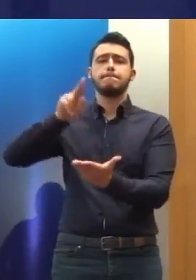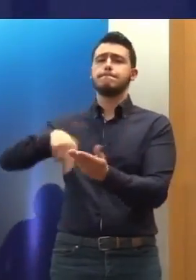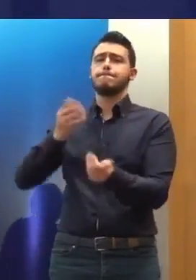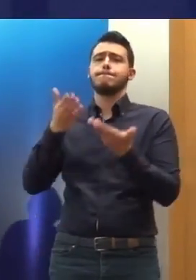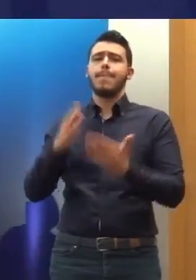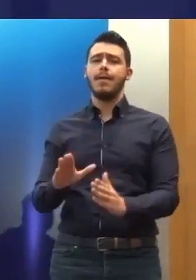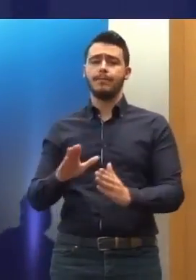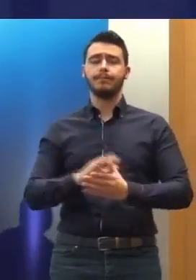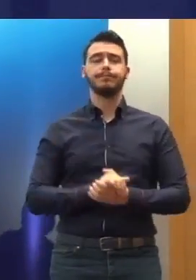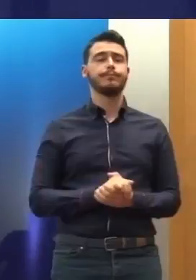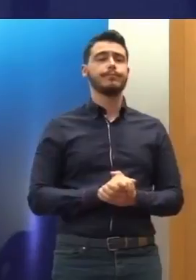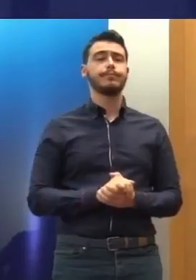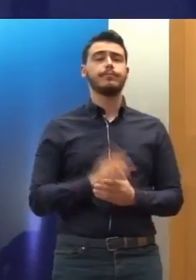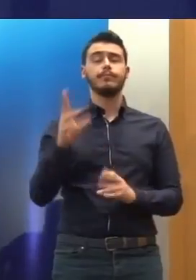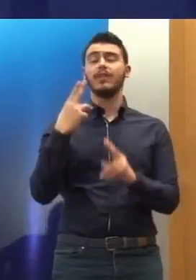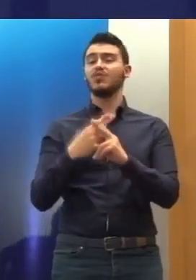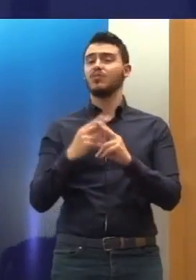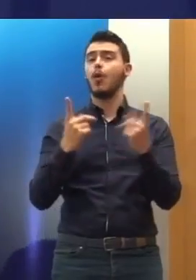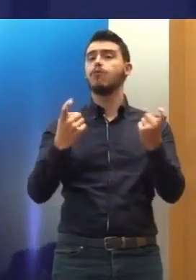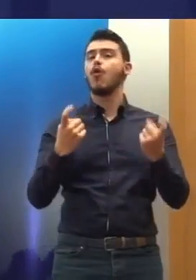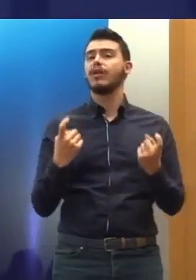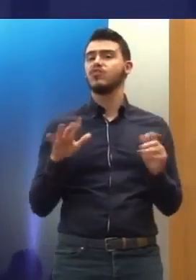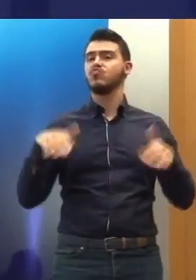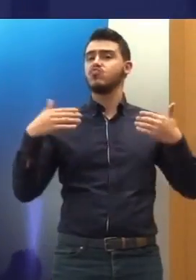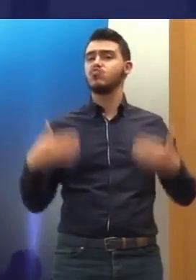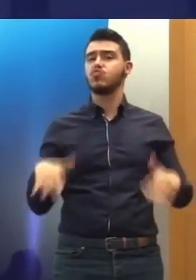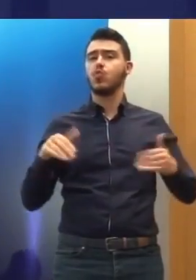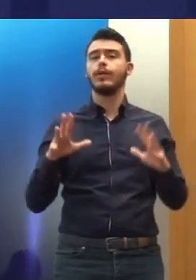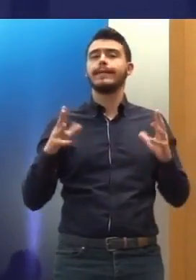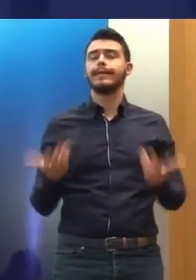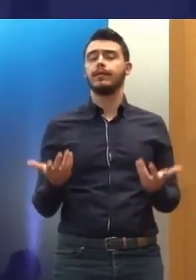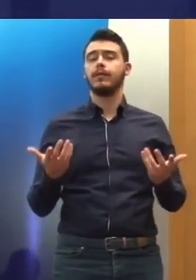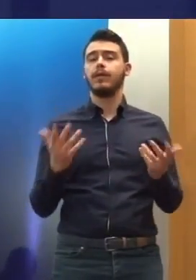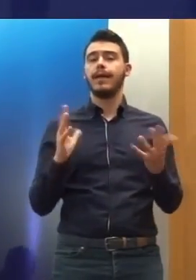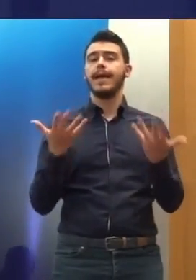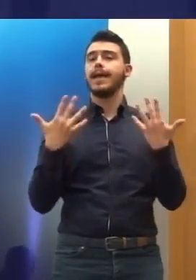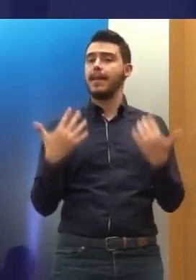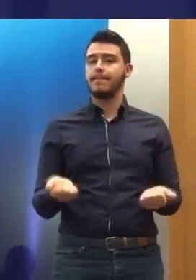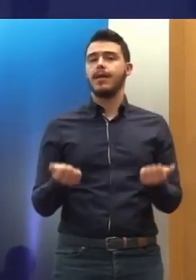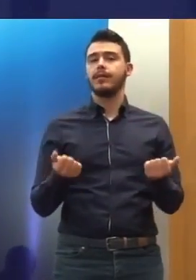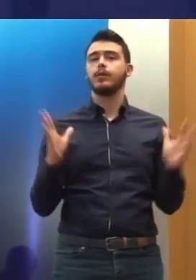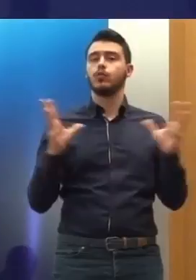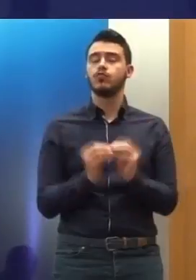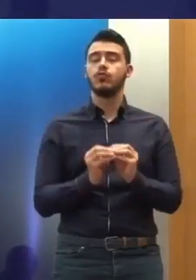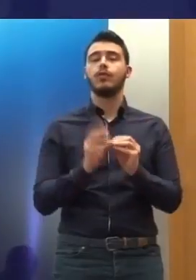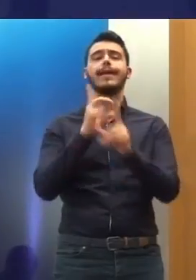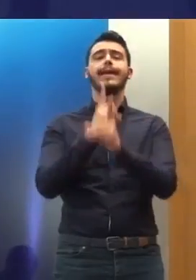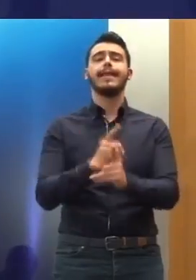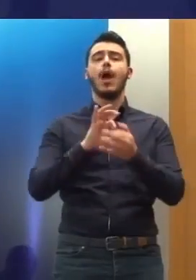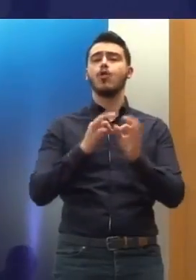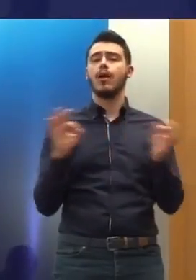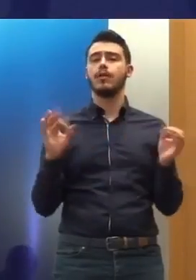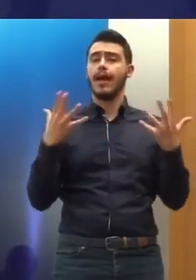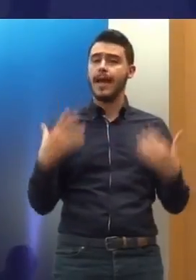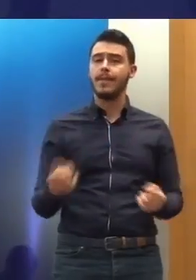Η πρόκληση αυτή τη στιγμή υπάρχει ενώπιον δικαιοδοτικών οργάνων υπάρχει